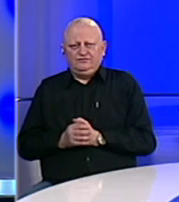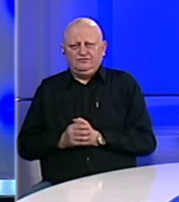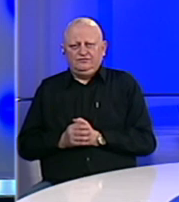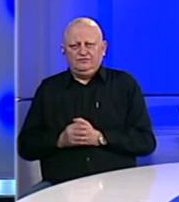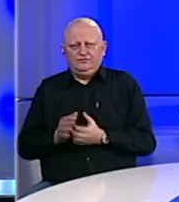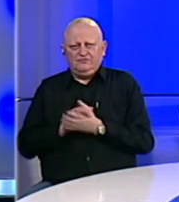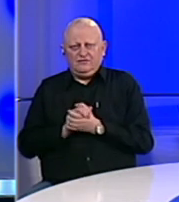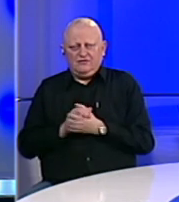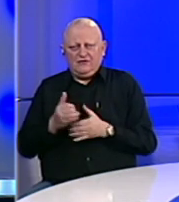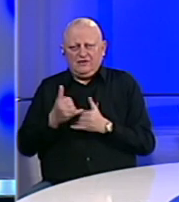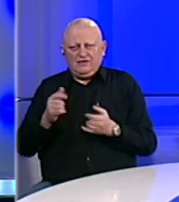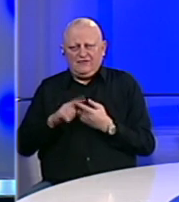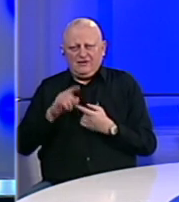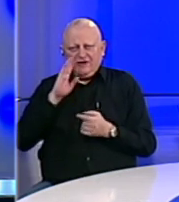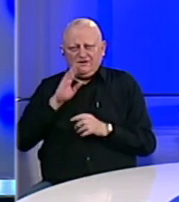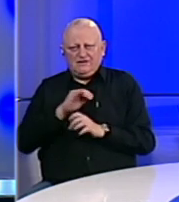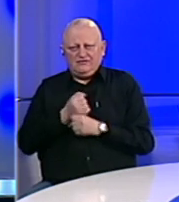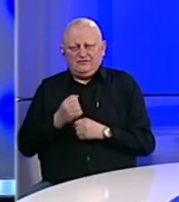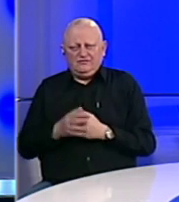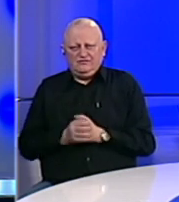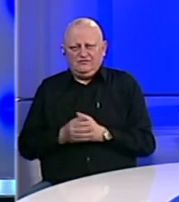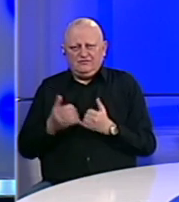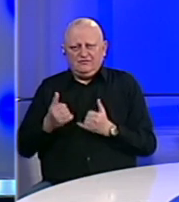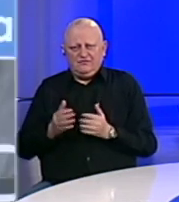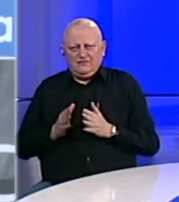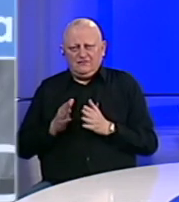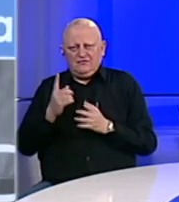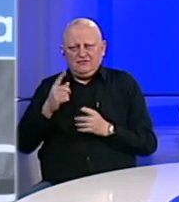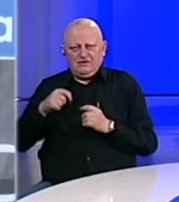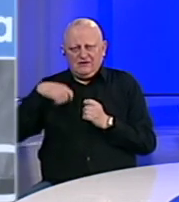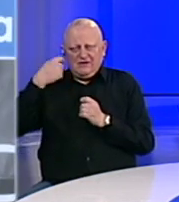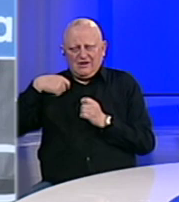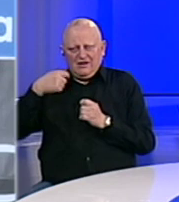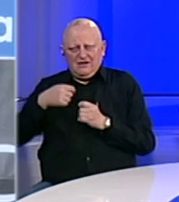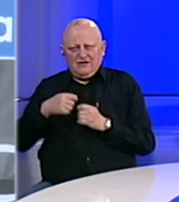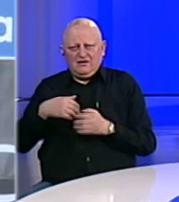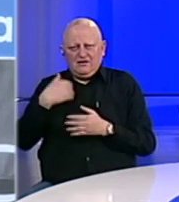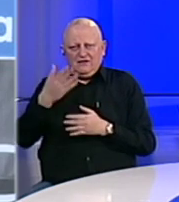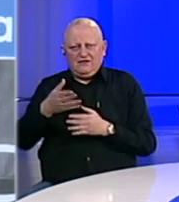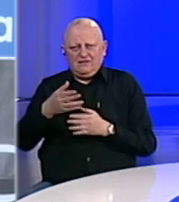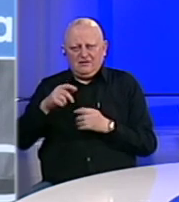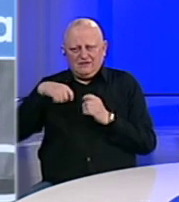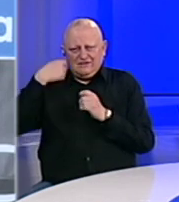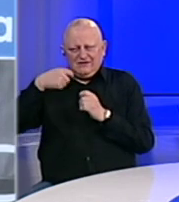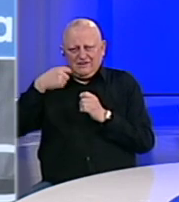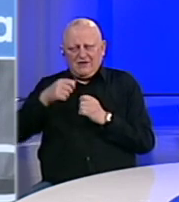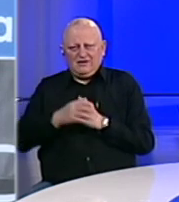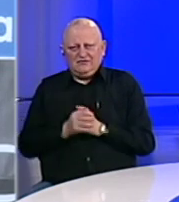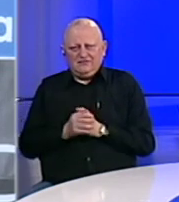Pozdravljam građane Federacije Bosne i Hercegovine. Danas je putem jedne javne televizije plasiran određeni snimak.